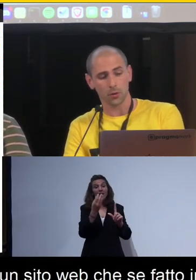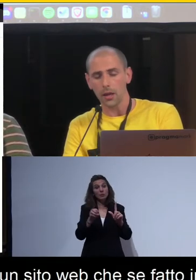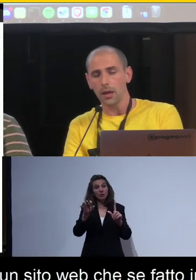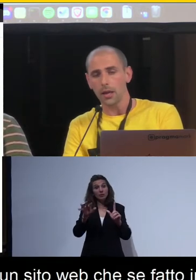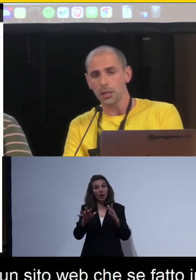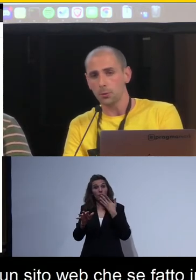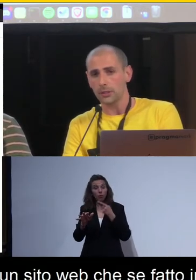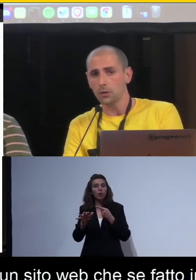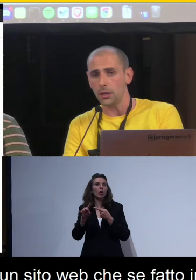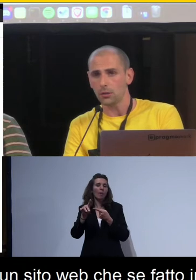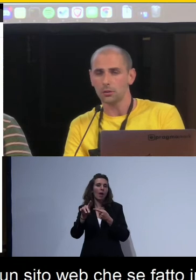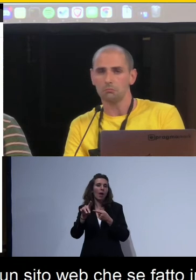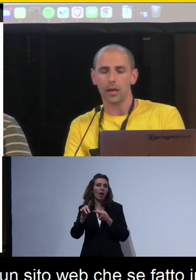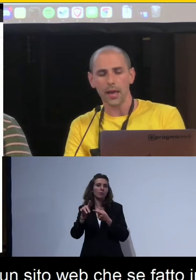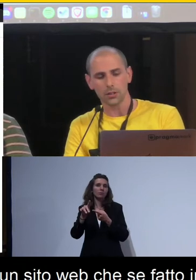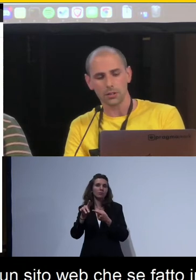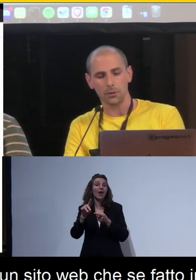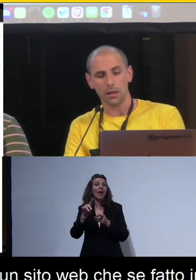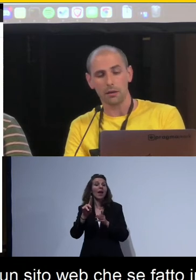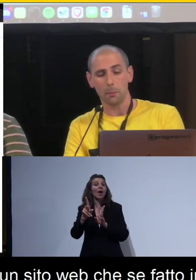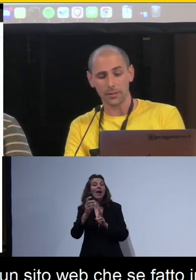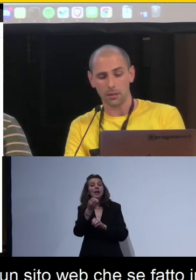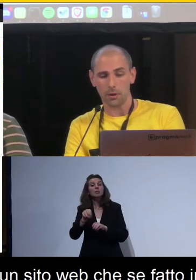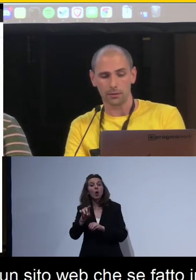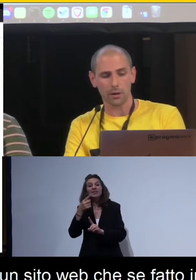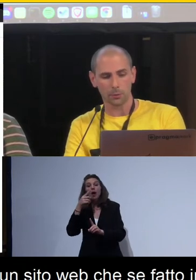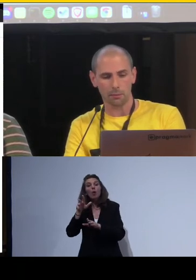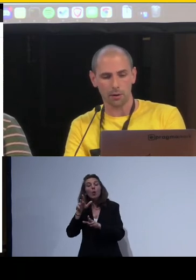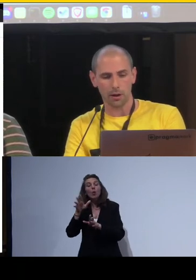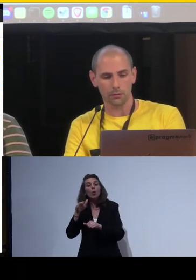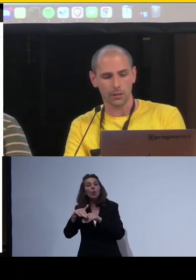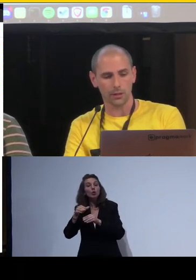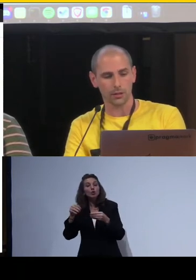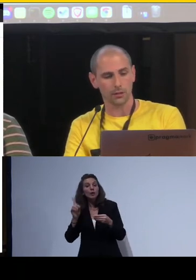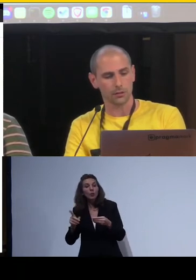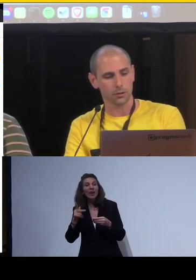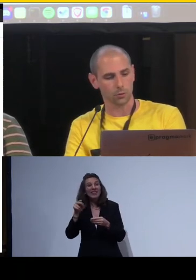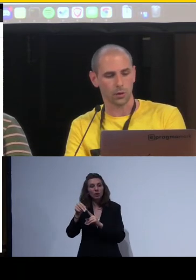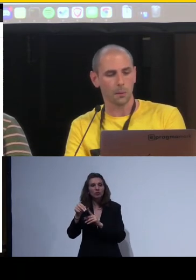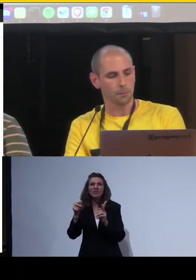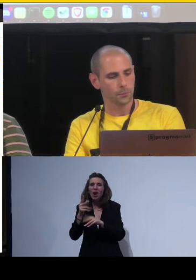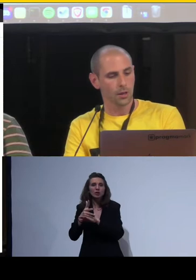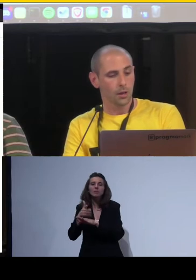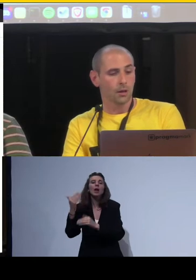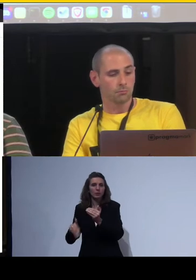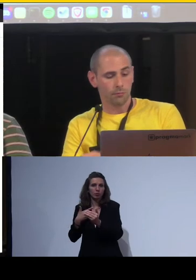presentazione esportata con Keynote è accessibile parzialmente a qualche problema di struttura.